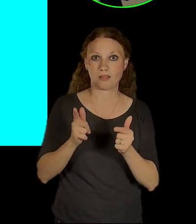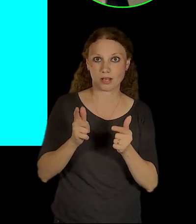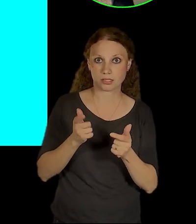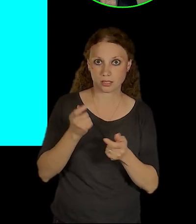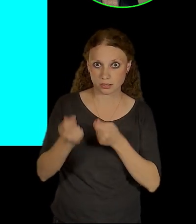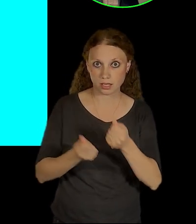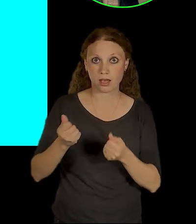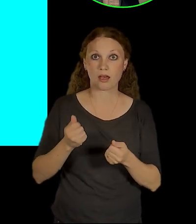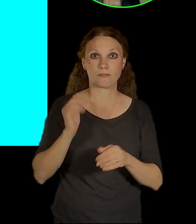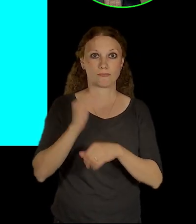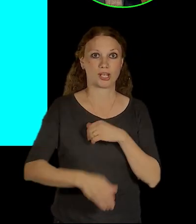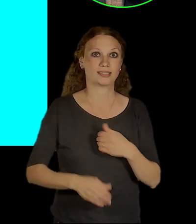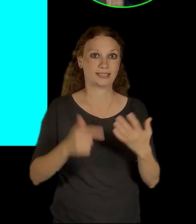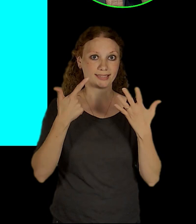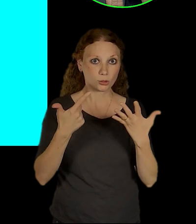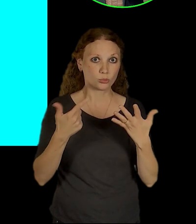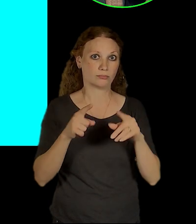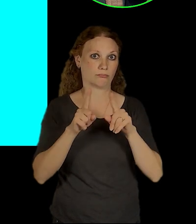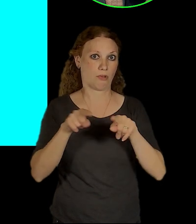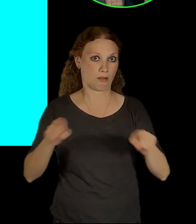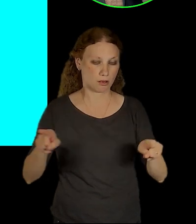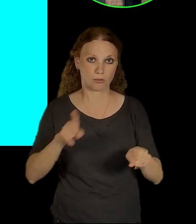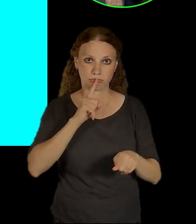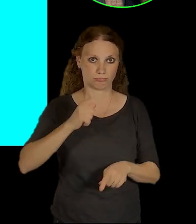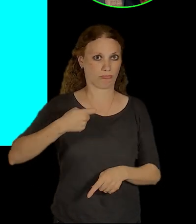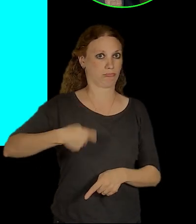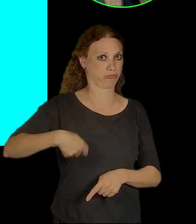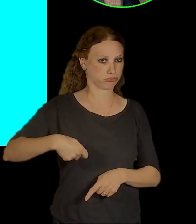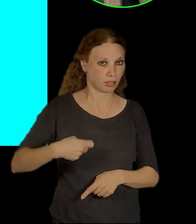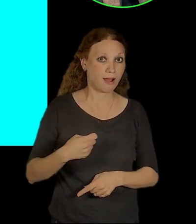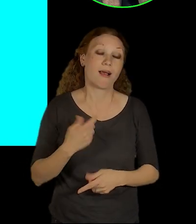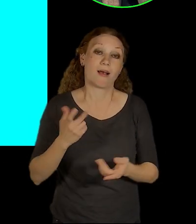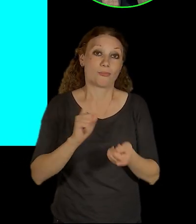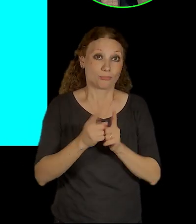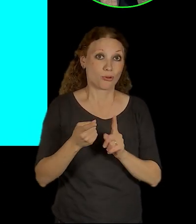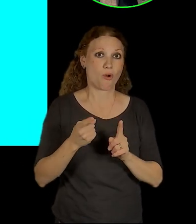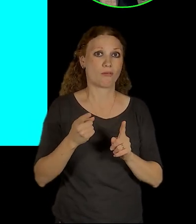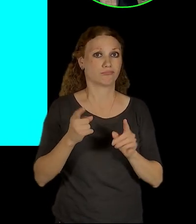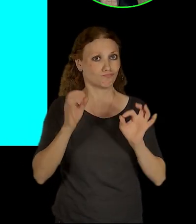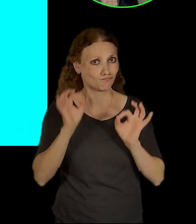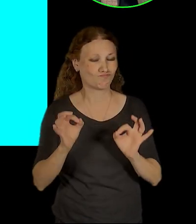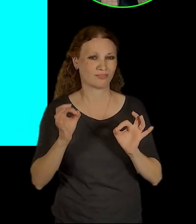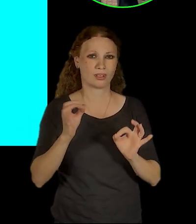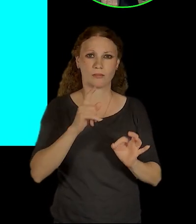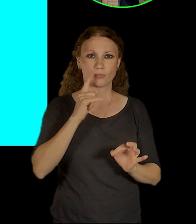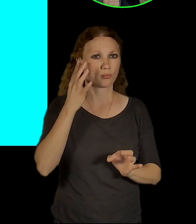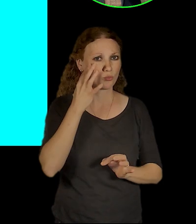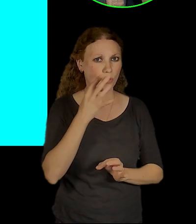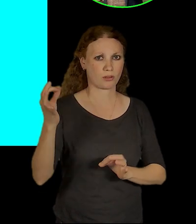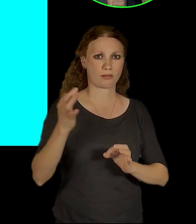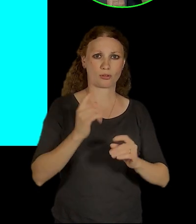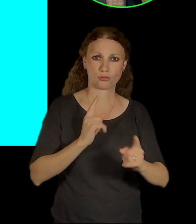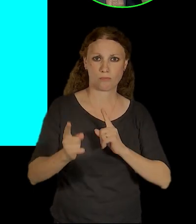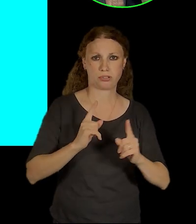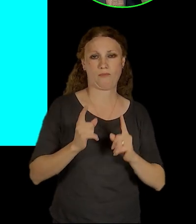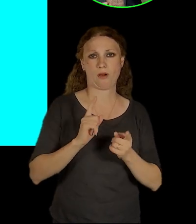záležitost, ale pro to fungování moderní veřejné hromadné dopravy ve městě je to naprosto zásadní.